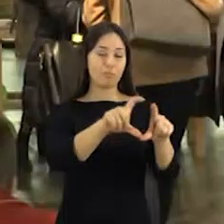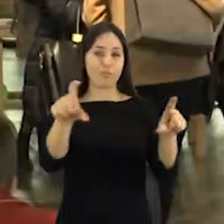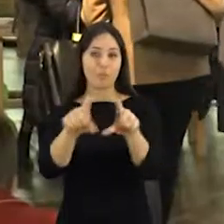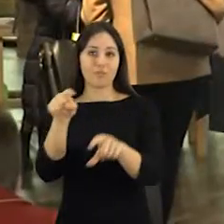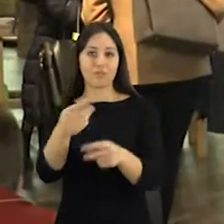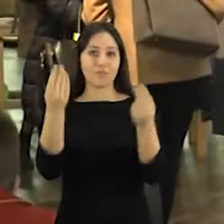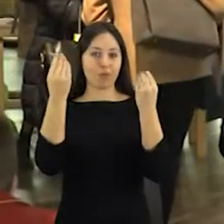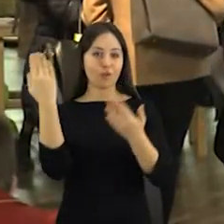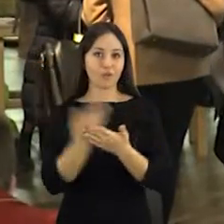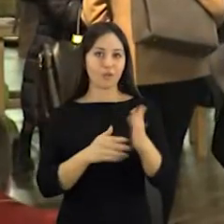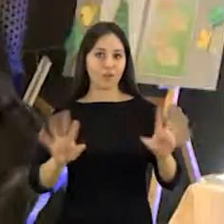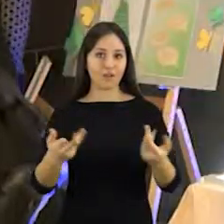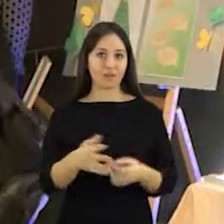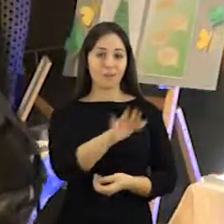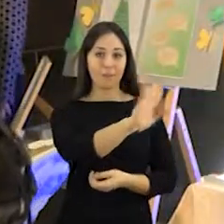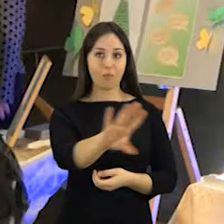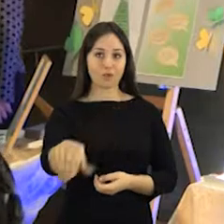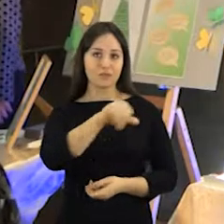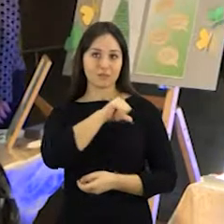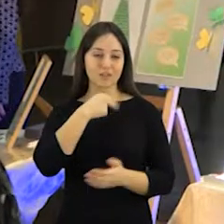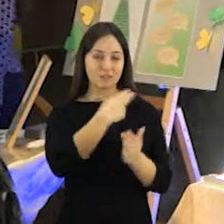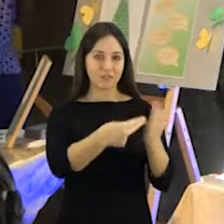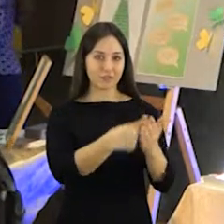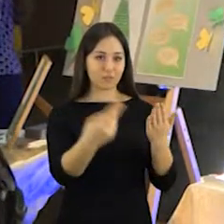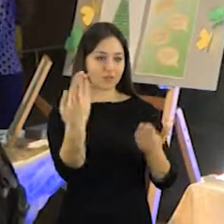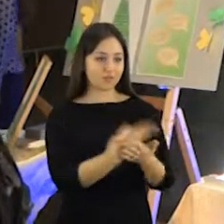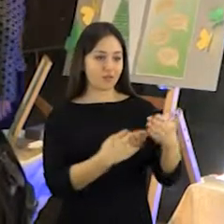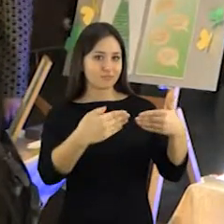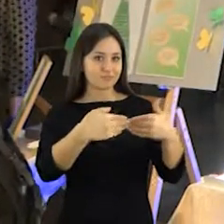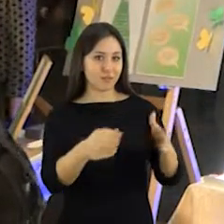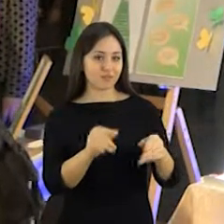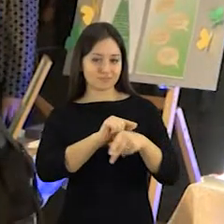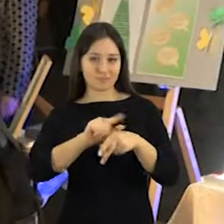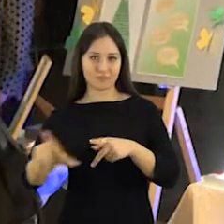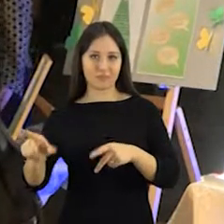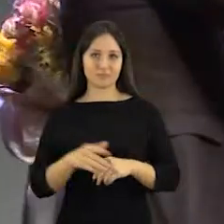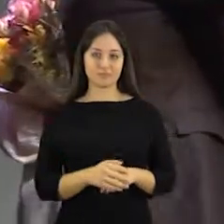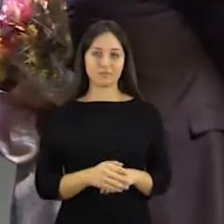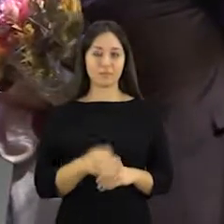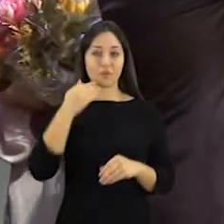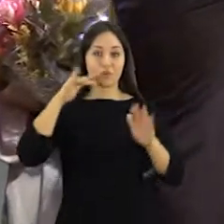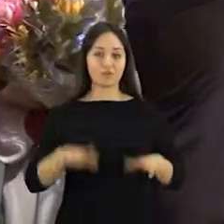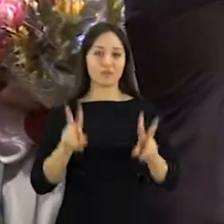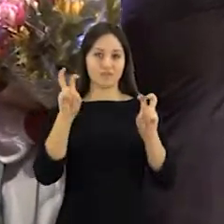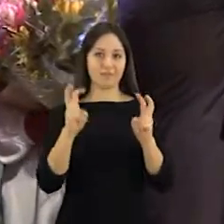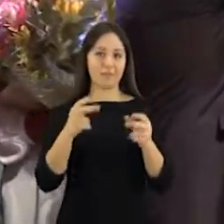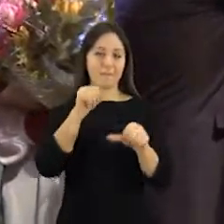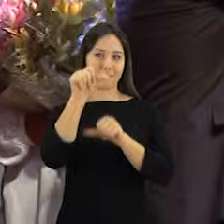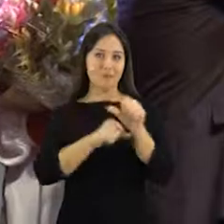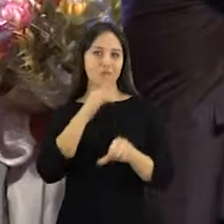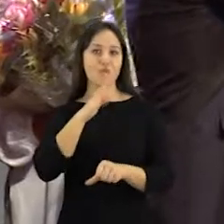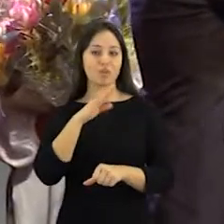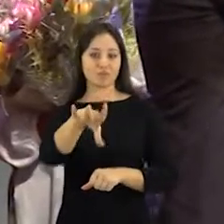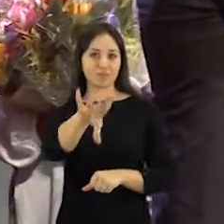Tarp mokinių populiarėje nauja pamokų rušis – įkurti ir vystyti tikrą bendrovę. Išrinkta Šiauliu krašto